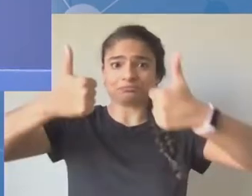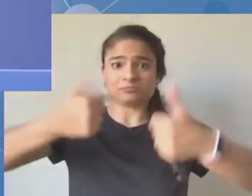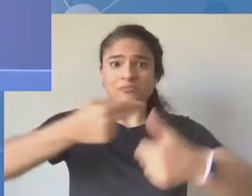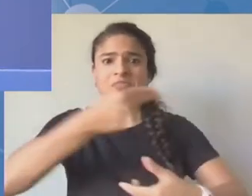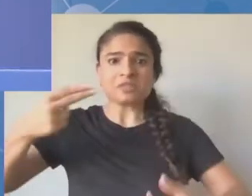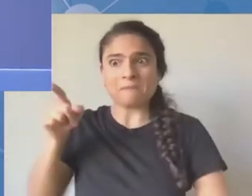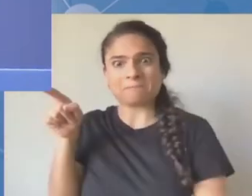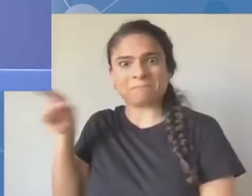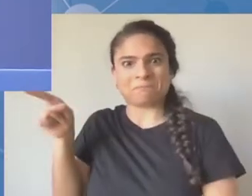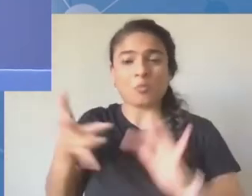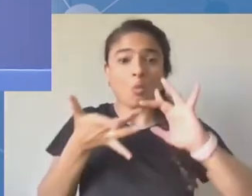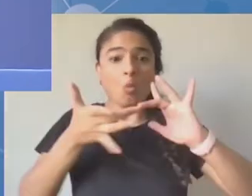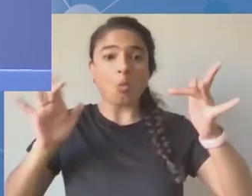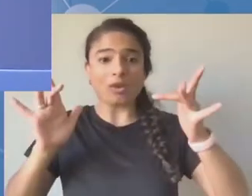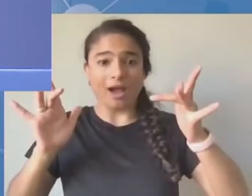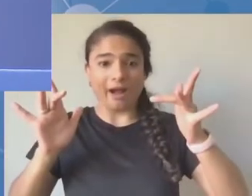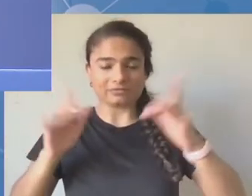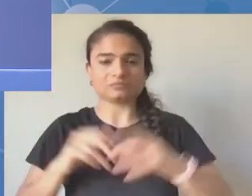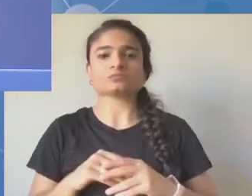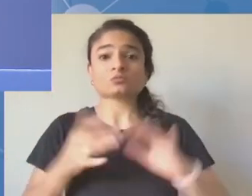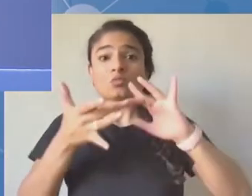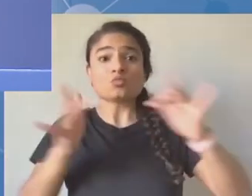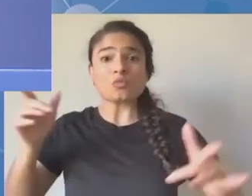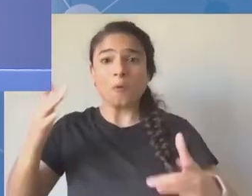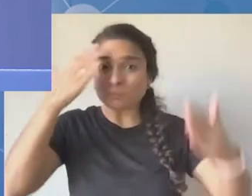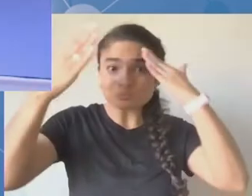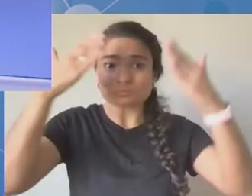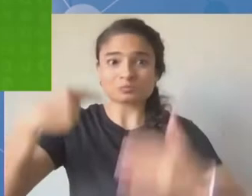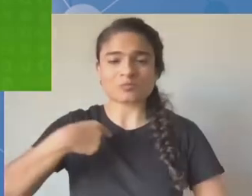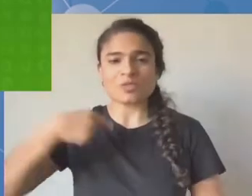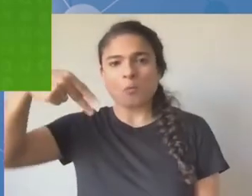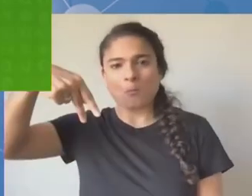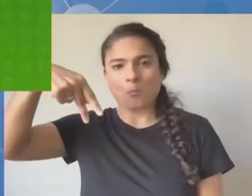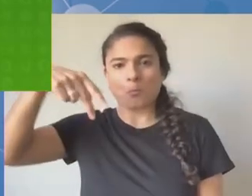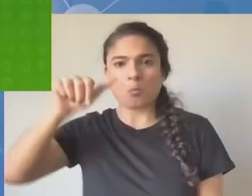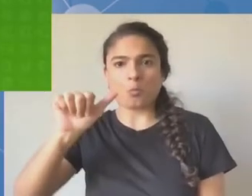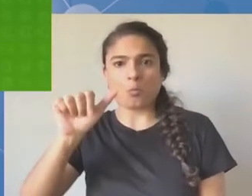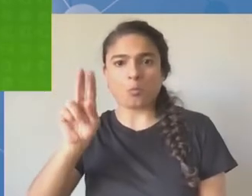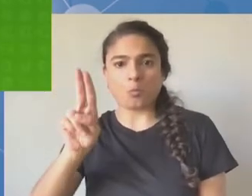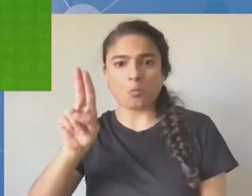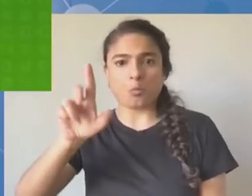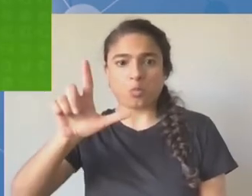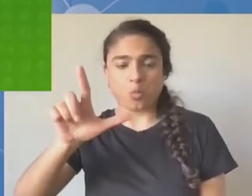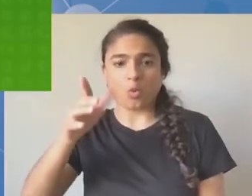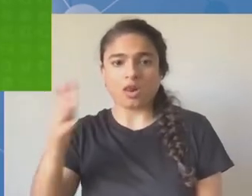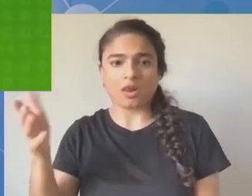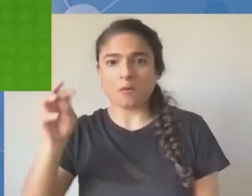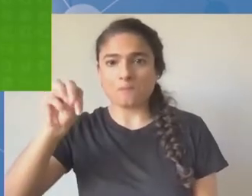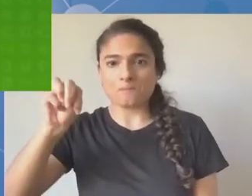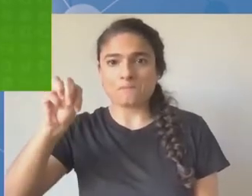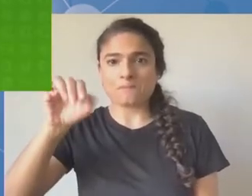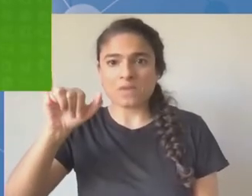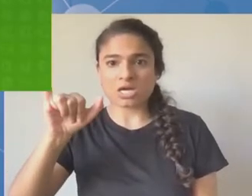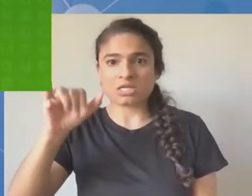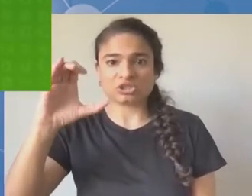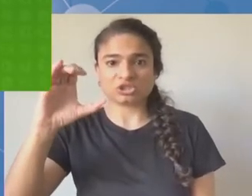wielostronnej grupy doradczej, który obejmie ten urząd w 2022 roku. Dzień dobry, bardzo dziękuję za oddanie